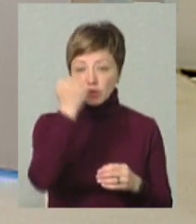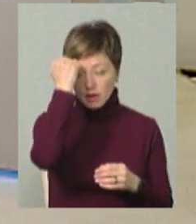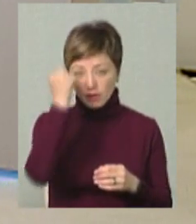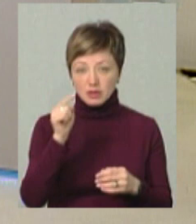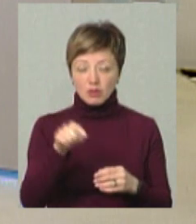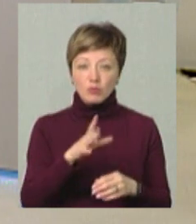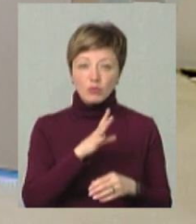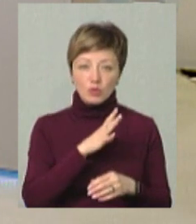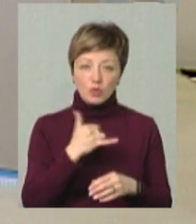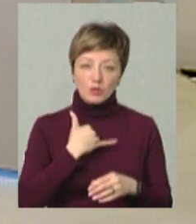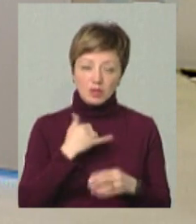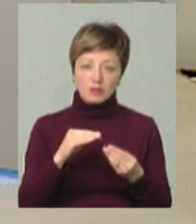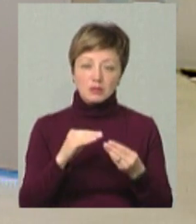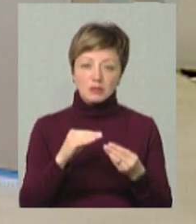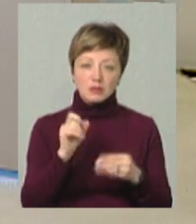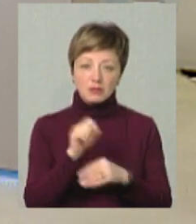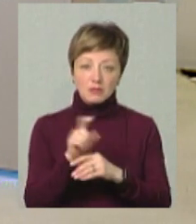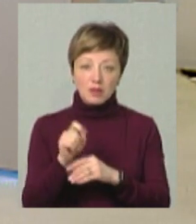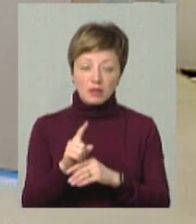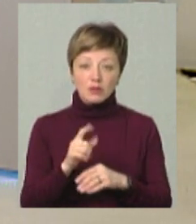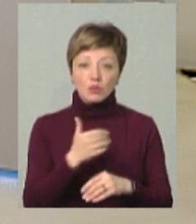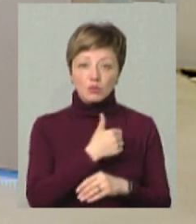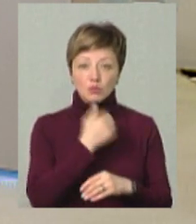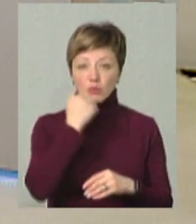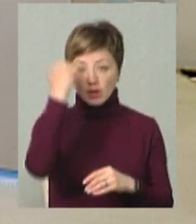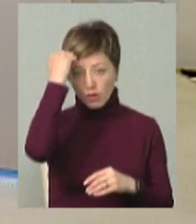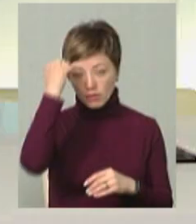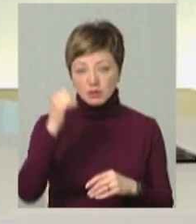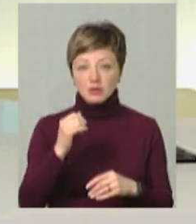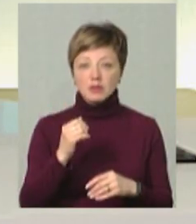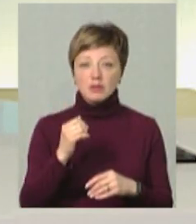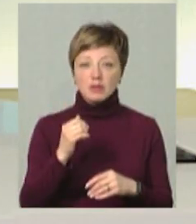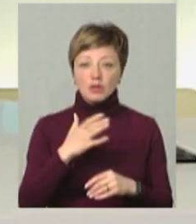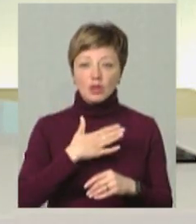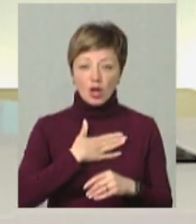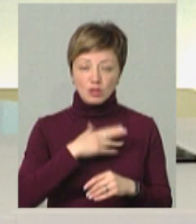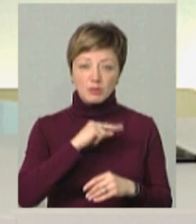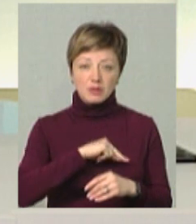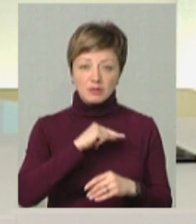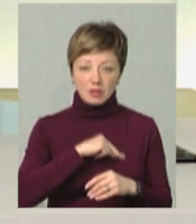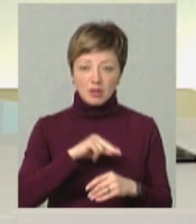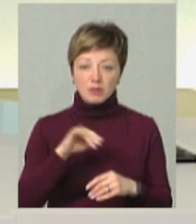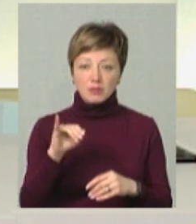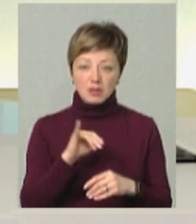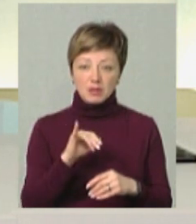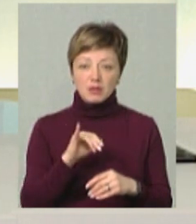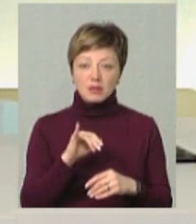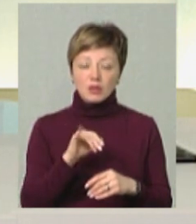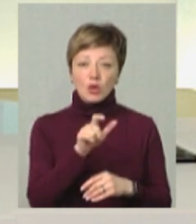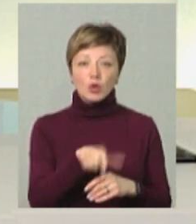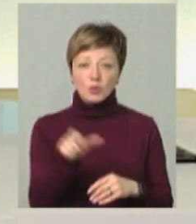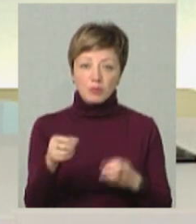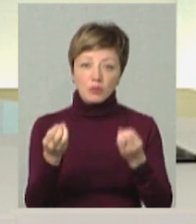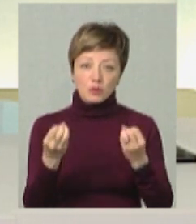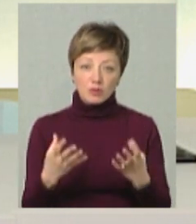що там, ну, були і в нас певні задачі, я хочу подякувати не лише там нашим працівникам і працівникам-підрядникам, подякувати людям